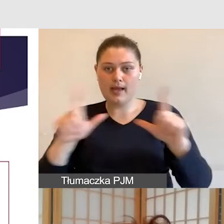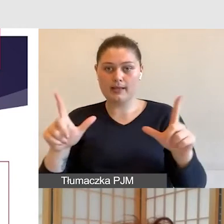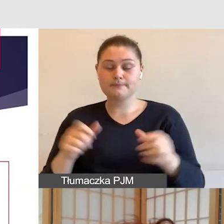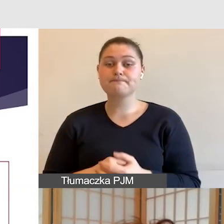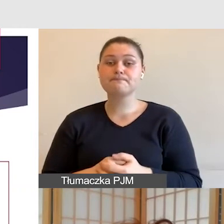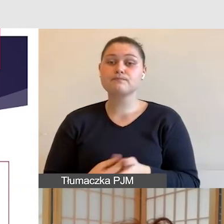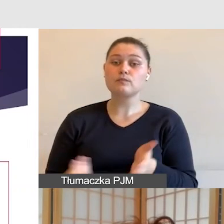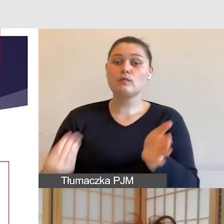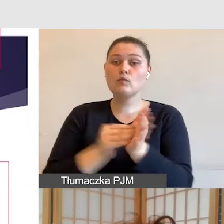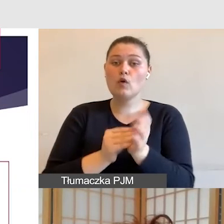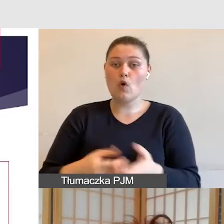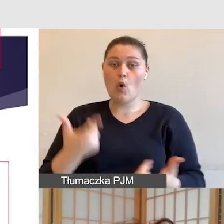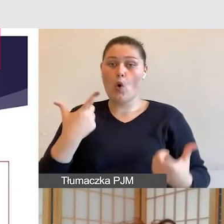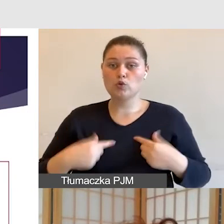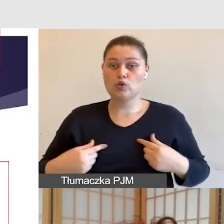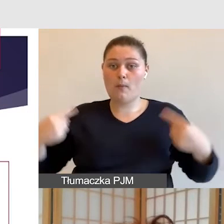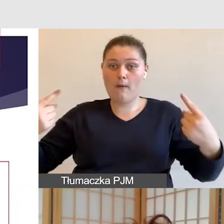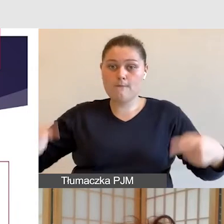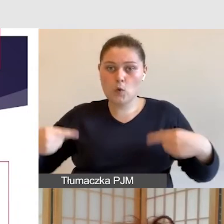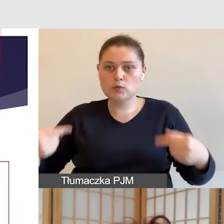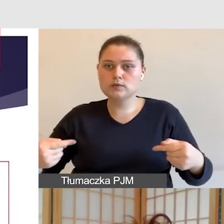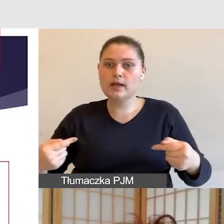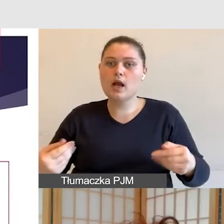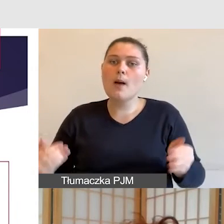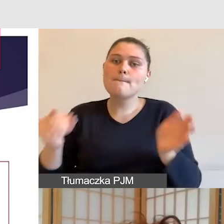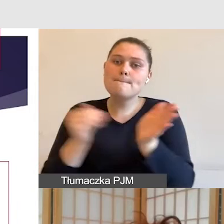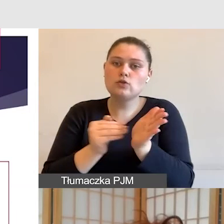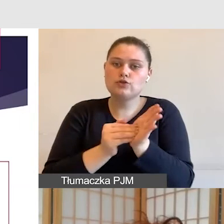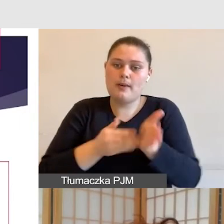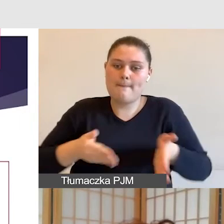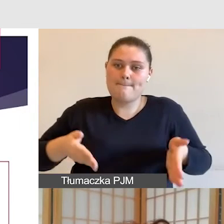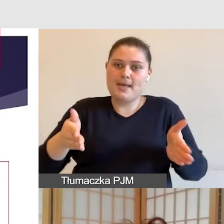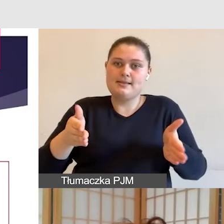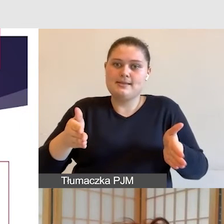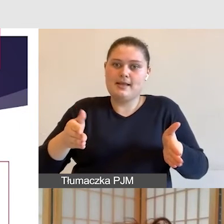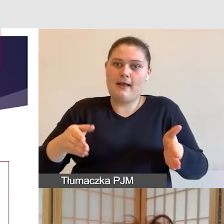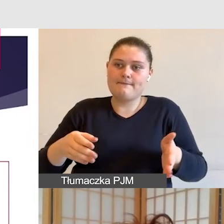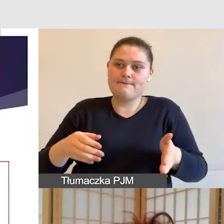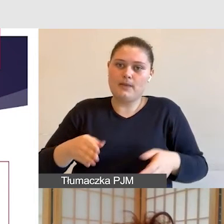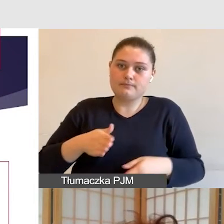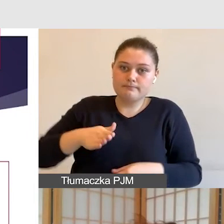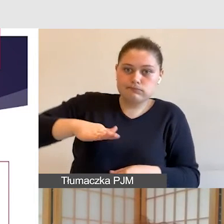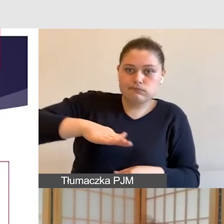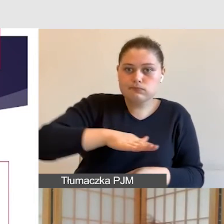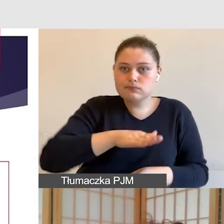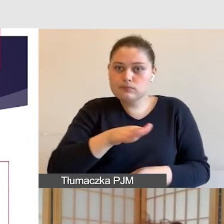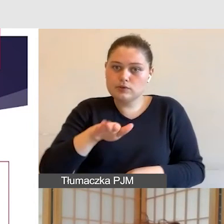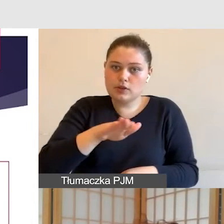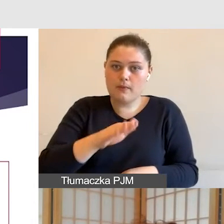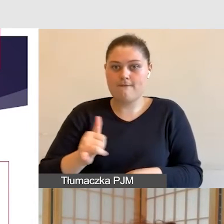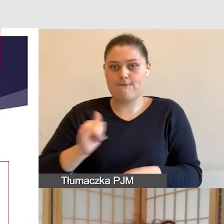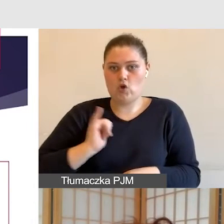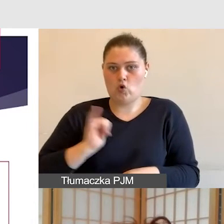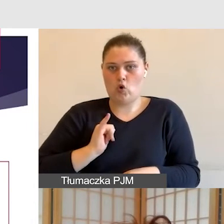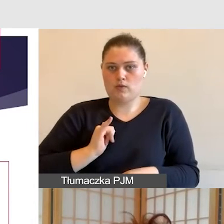miejsce, aby manewrować wózkiem i znaleźć sobie wygodne miejsce do udziału w naszym wykładzie.